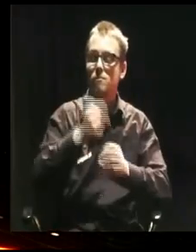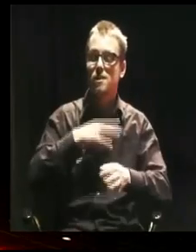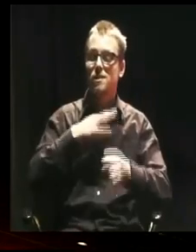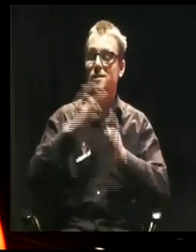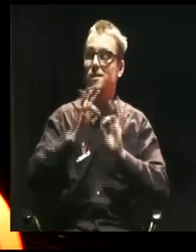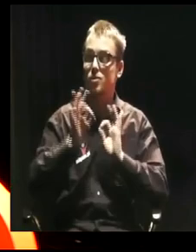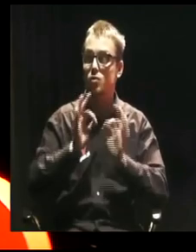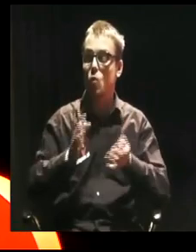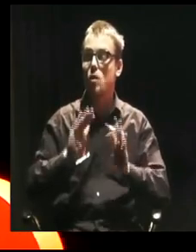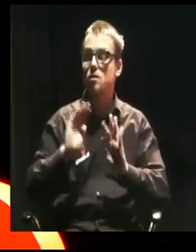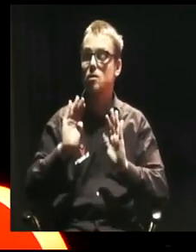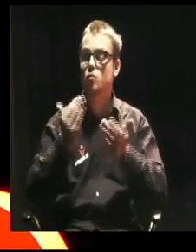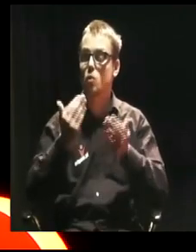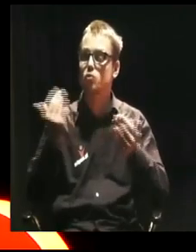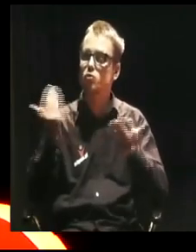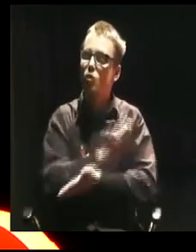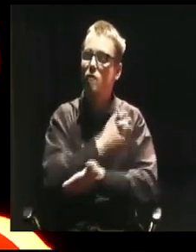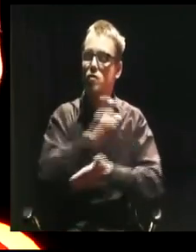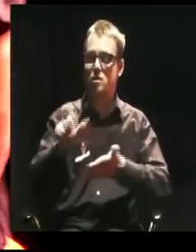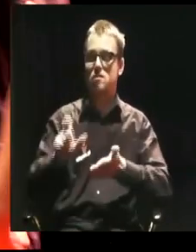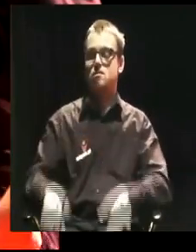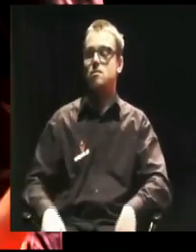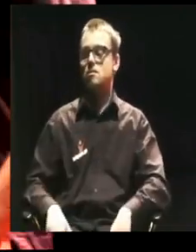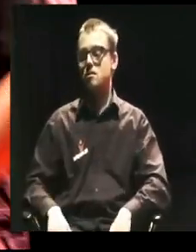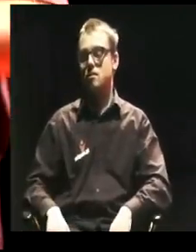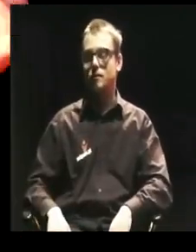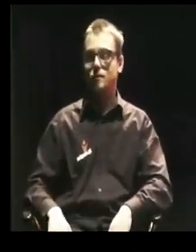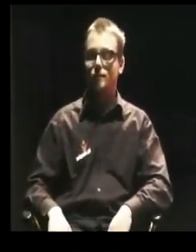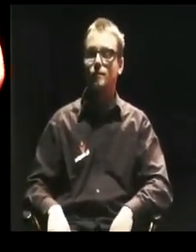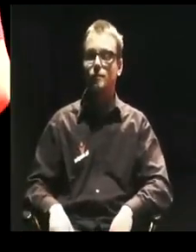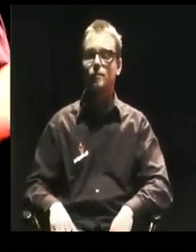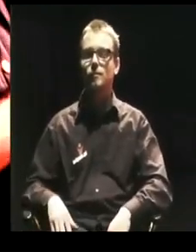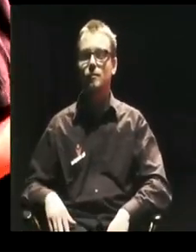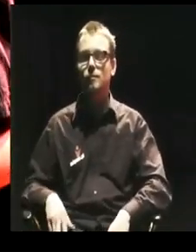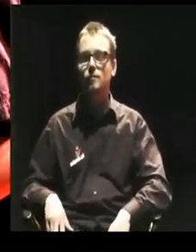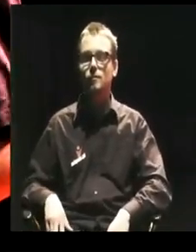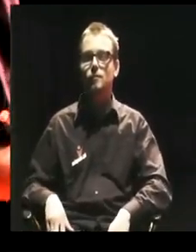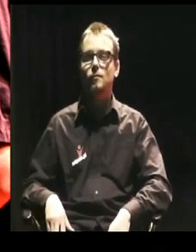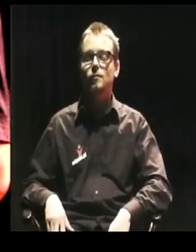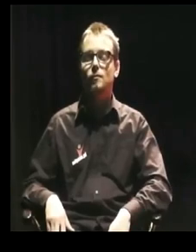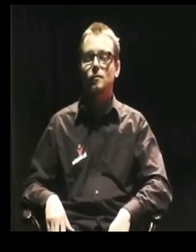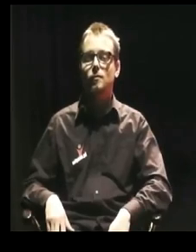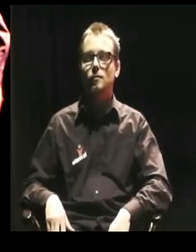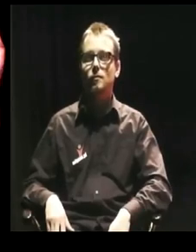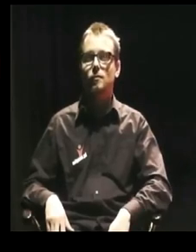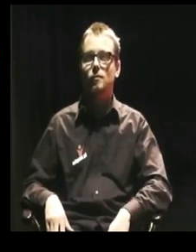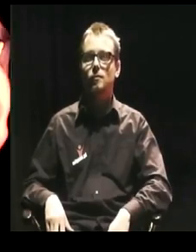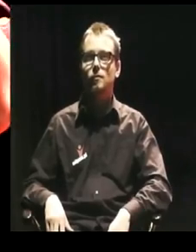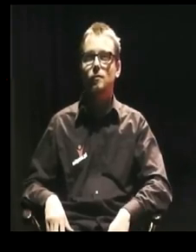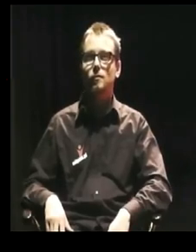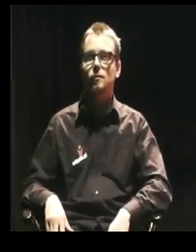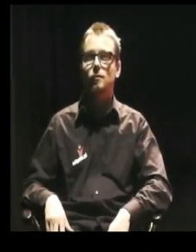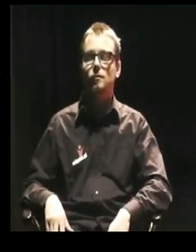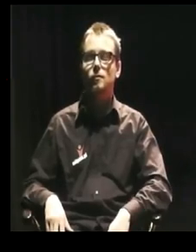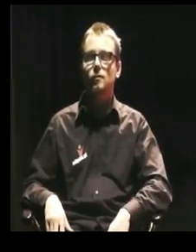wcześniej nie wpadł. Muszę uważać na to kółko, jak w sumo, że nie można wyjść trochę. Ale wracając do tematu. Zacznijmy od tego,